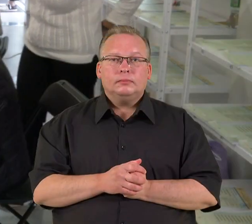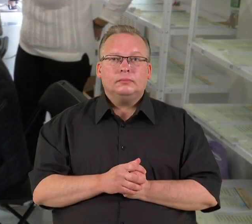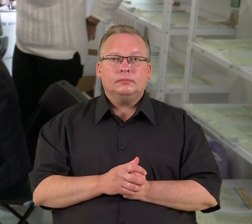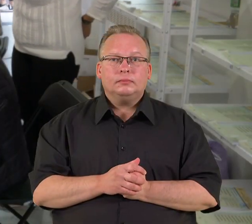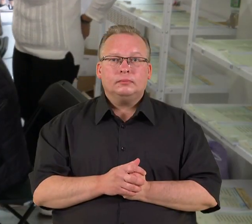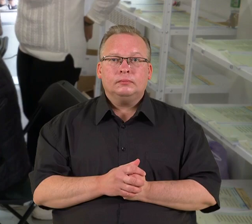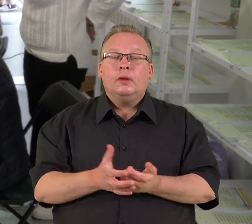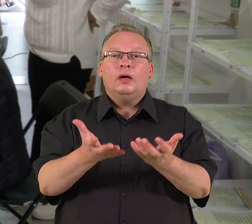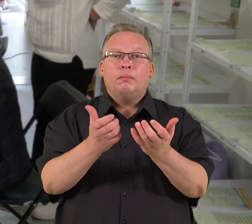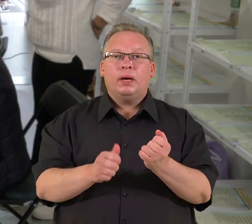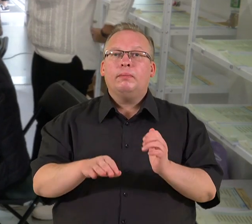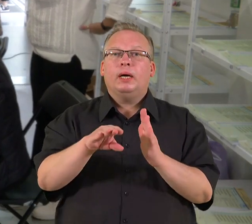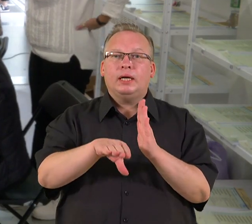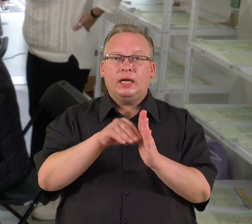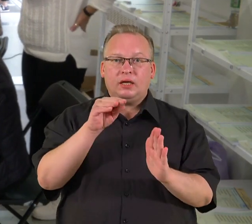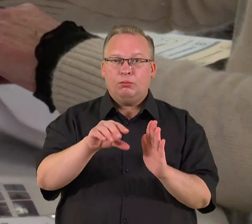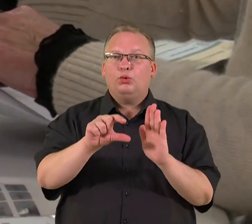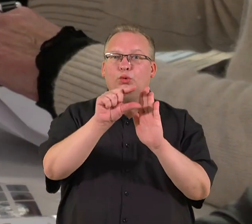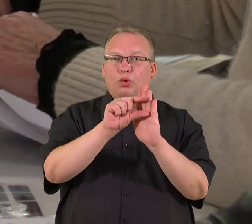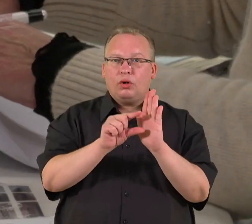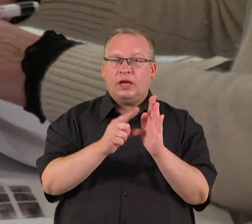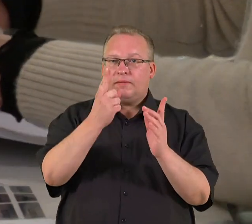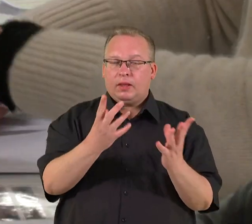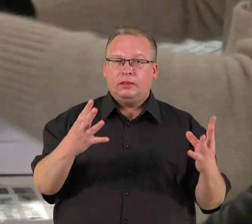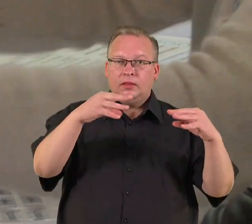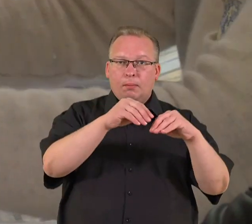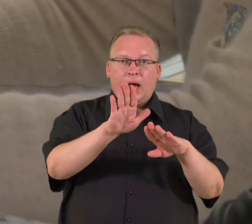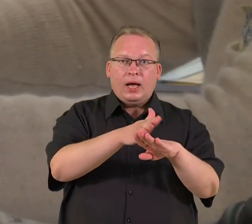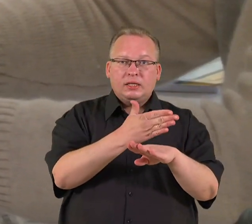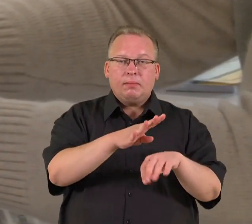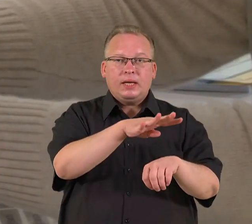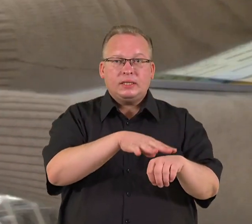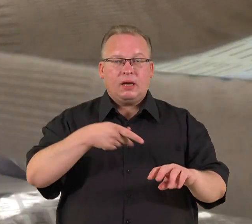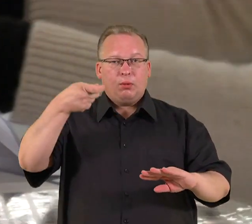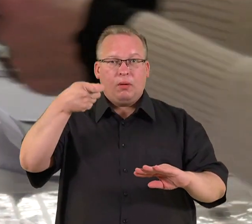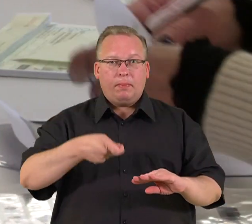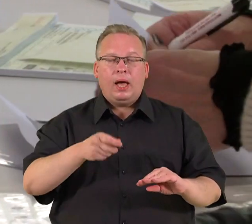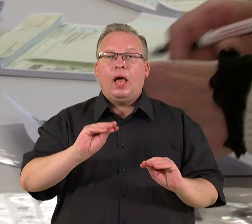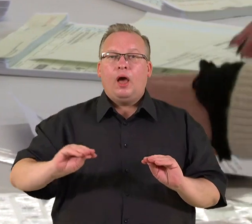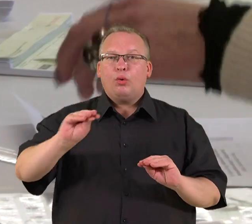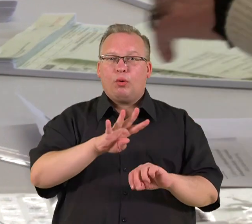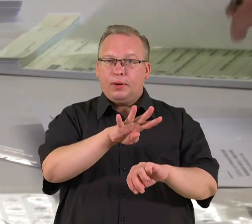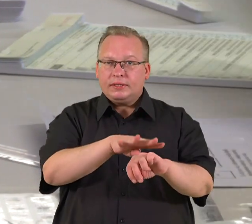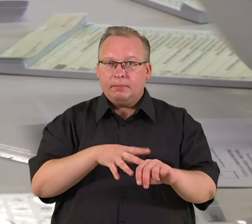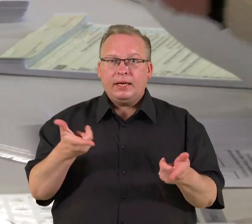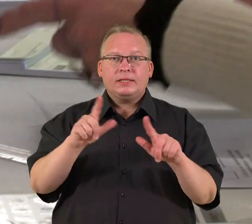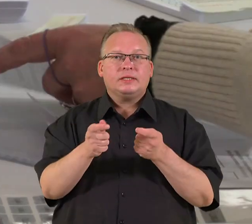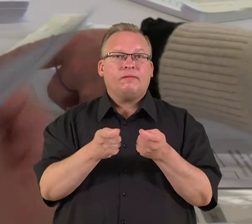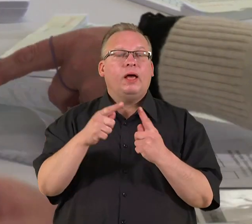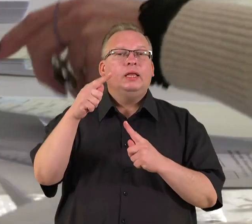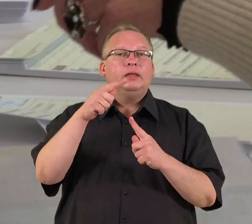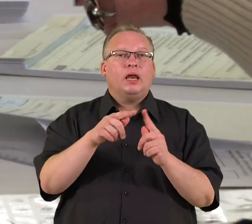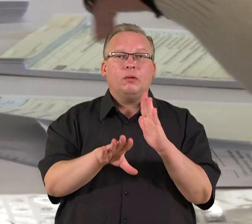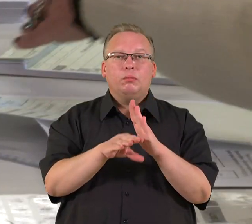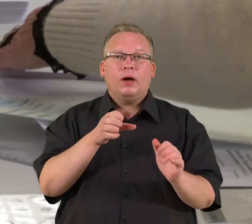Primtas rinkimų kodeksas, kuriuo į vieną sujungti iki šiol atskiri Seimo prezidento Europos parlamento savivaldybių tarybų